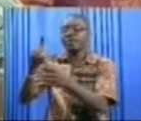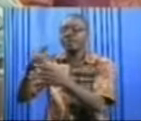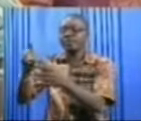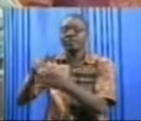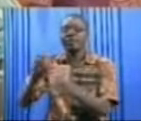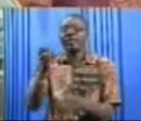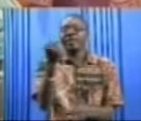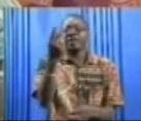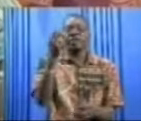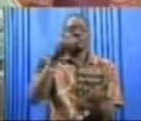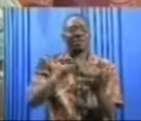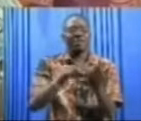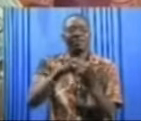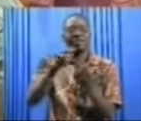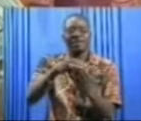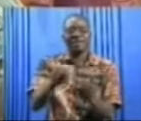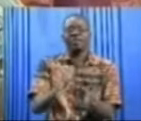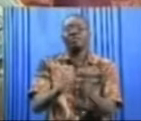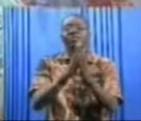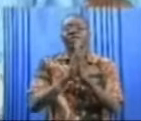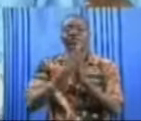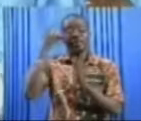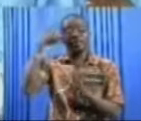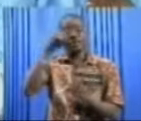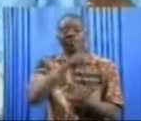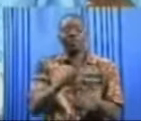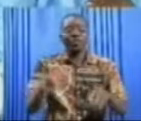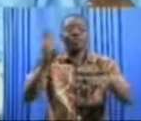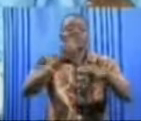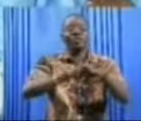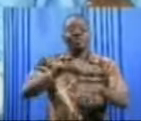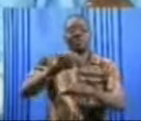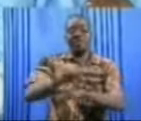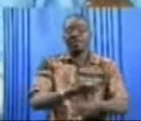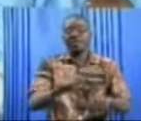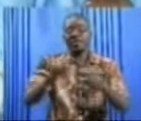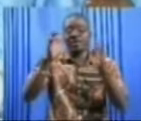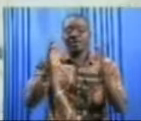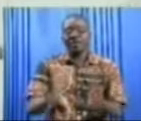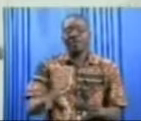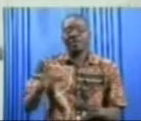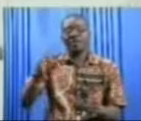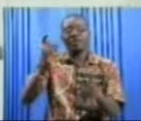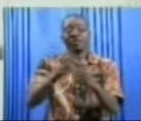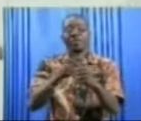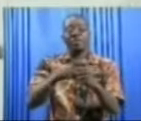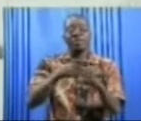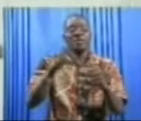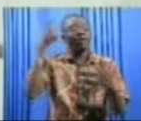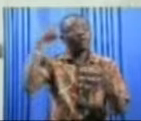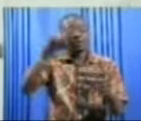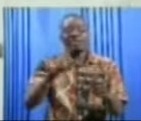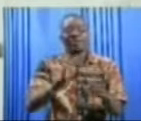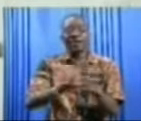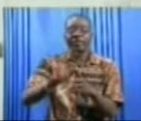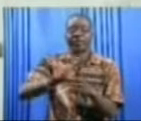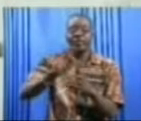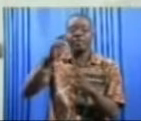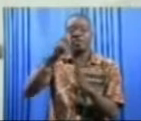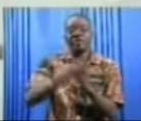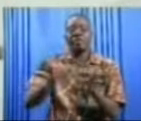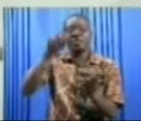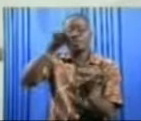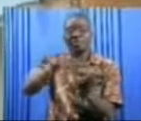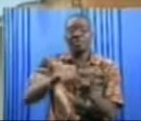milliards de francs CFA sont sollicités pour la mise en œuvre de ce plan d'action qui prévoit dans son premier axe la formation de 1 000 agents